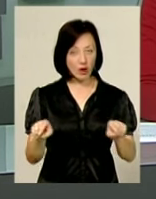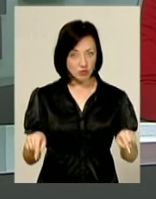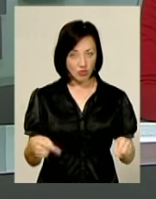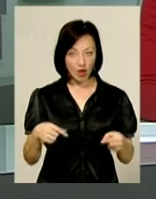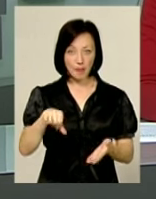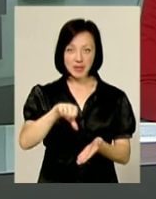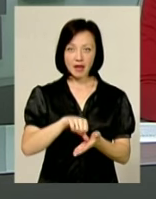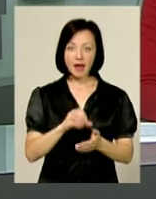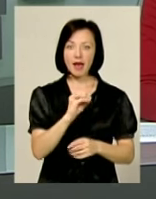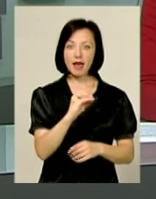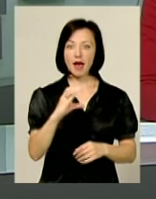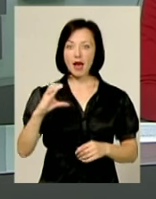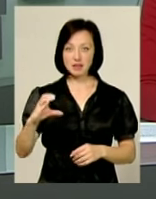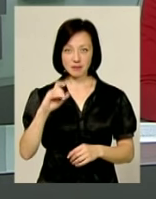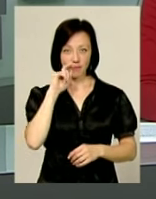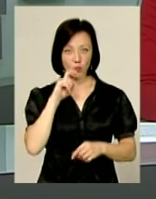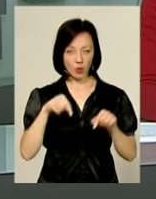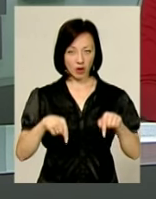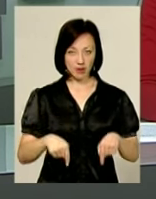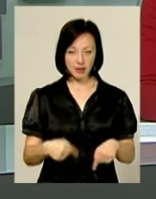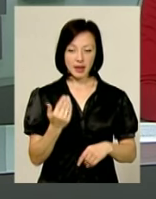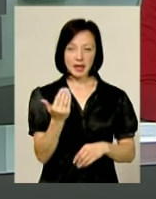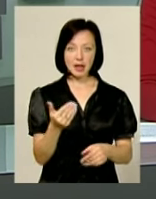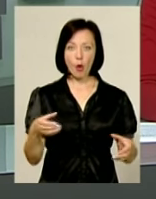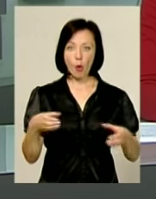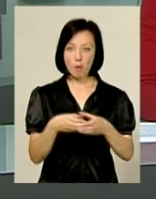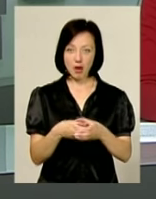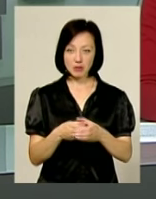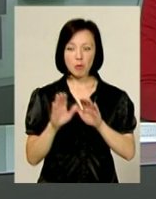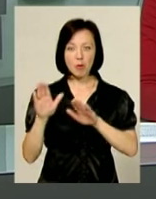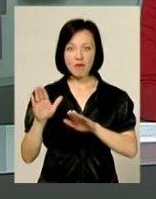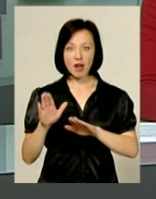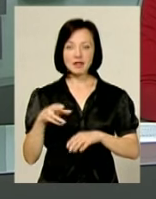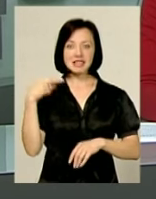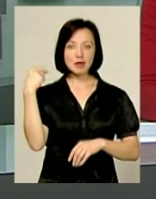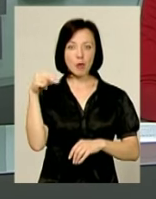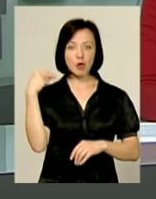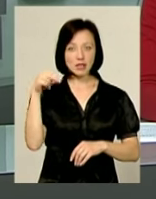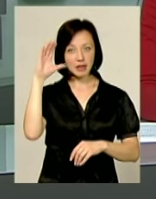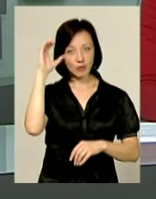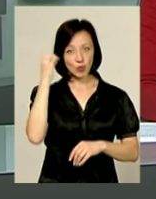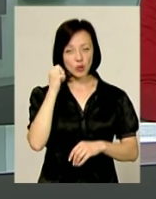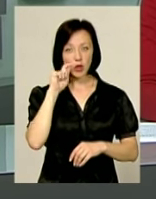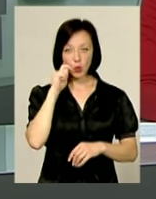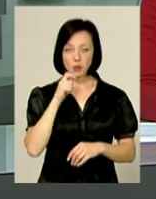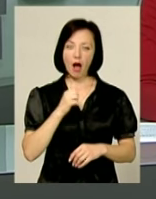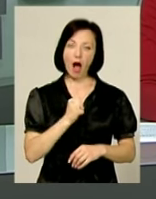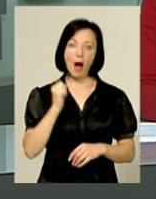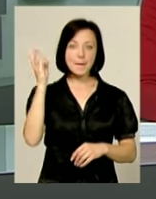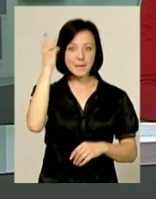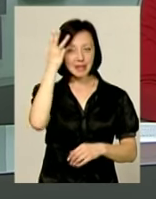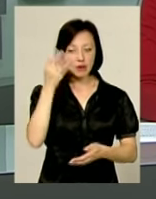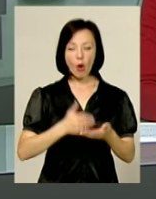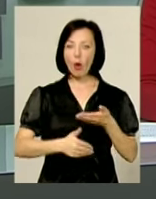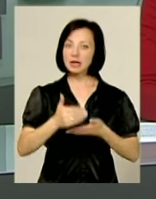представництво Європейського Союзу в Україні. Їхня команда вже побувала в Запоріжжі, Кривому Розі та Луцьку. А Хмельницький став